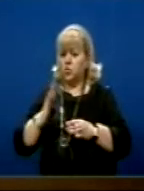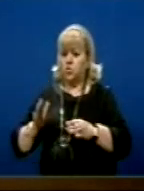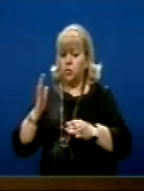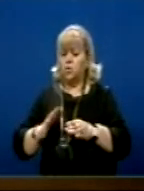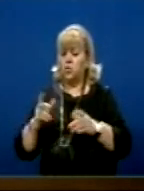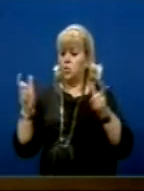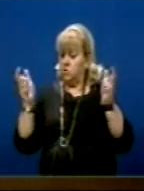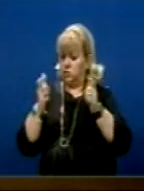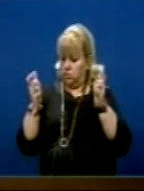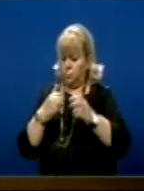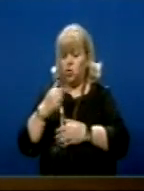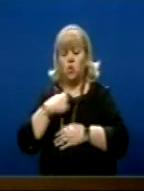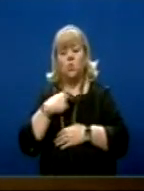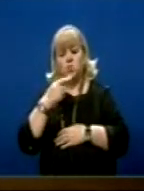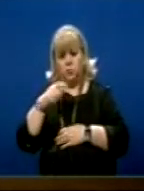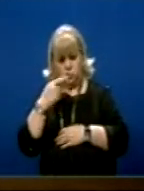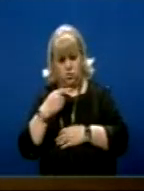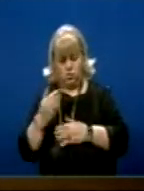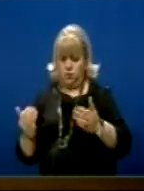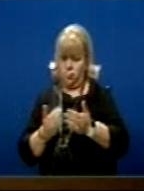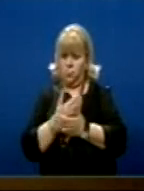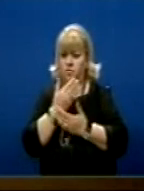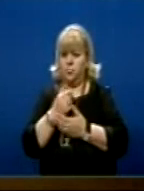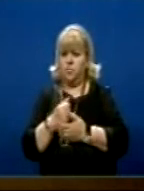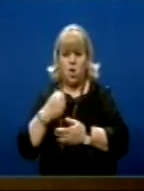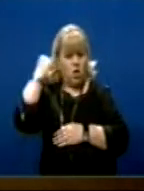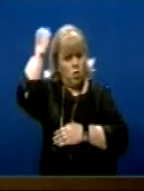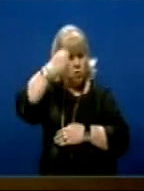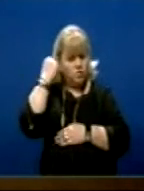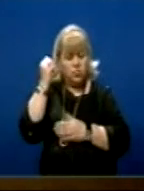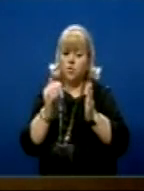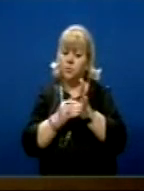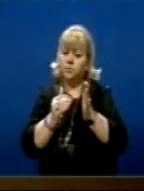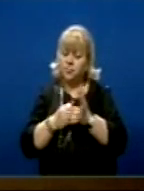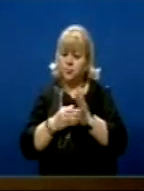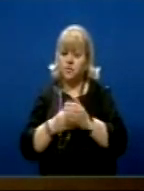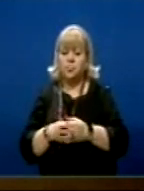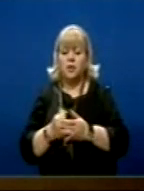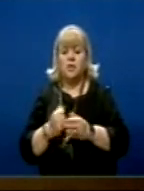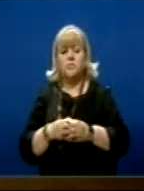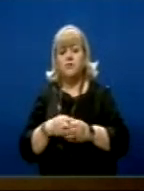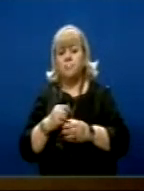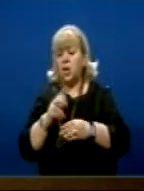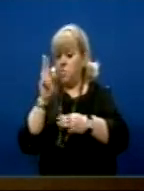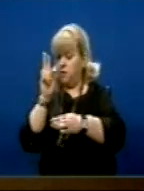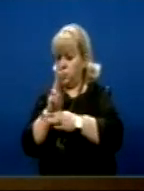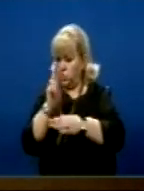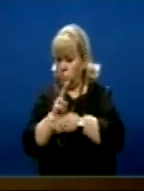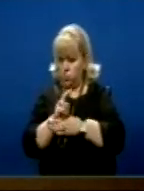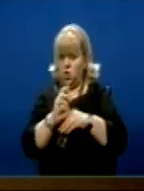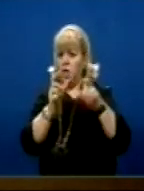Unë sash dhe them prap Që Kosova duhet kjetë Mënyrë permanente përkujtesje